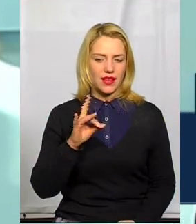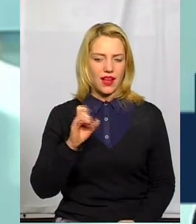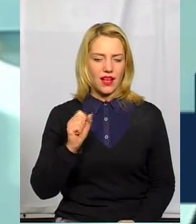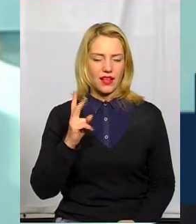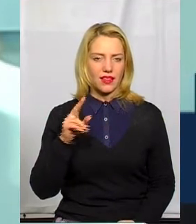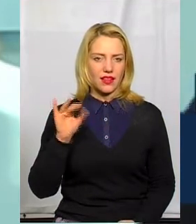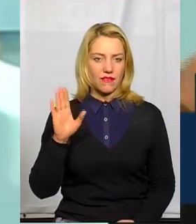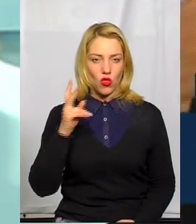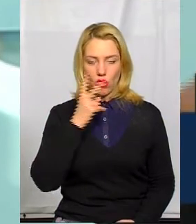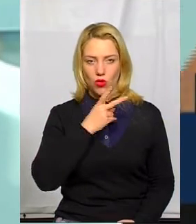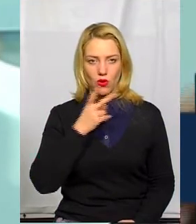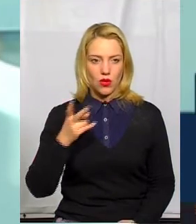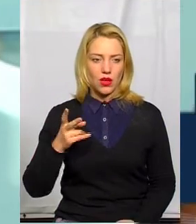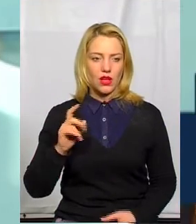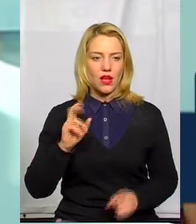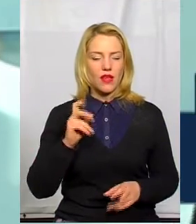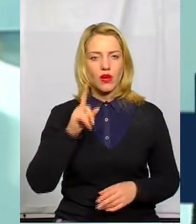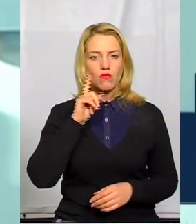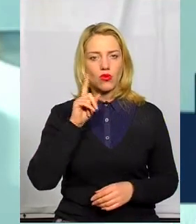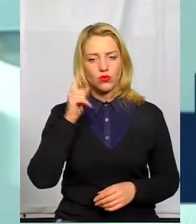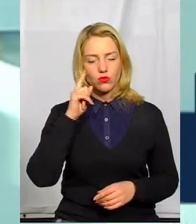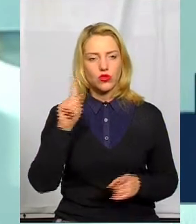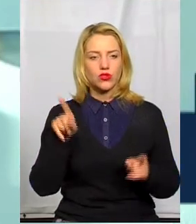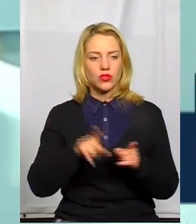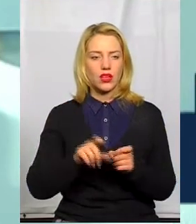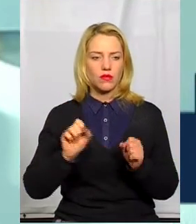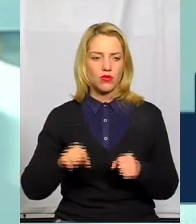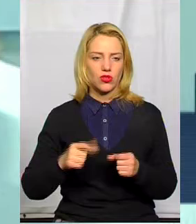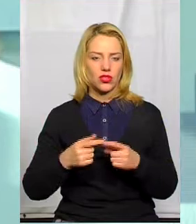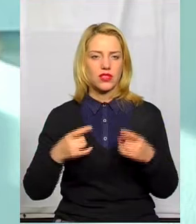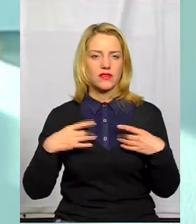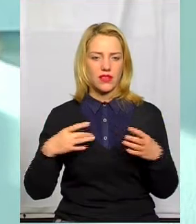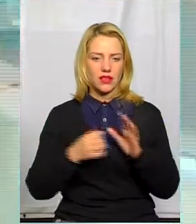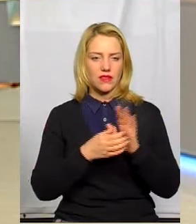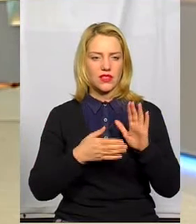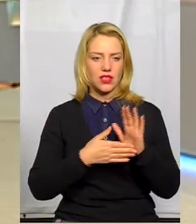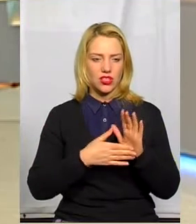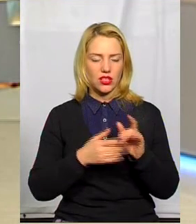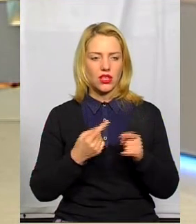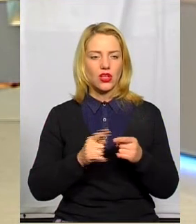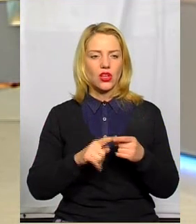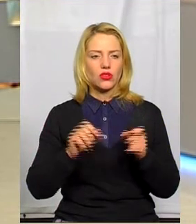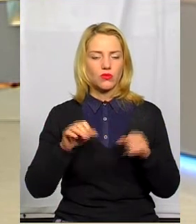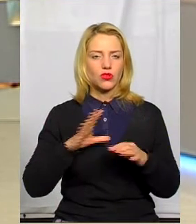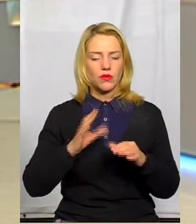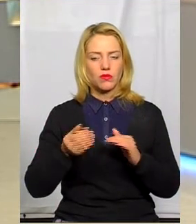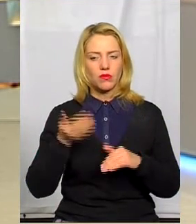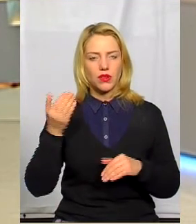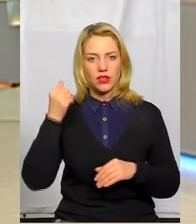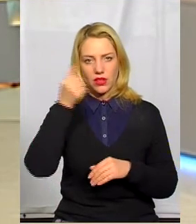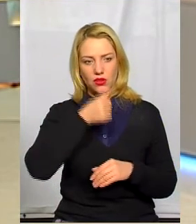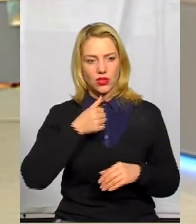от так, як зараз молодь думає, що можна таким чином, так, значить, свята відзначати і так далі, то вони, можливо, у попередні роки